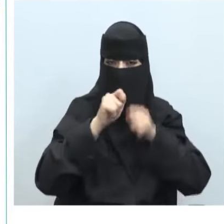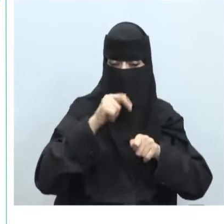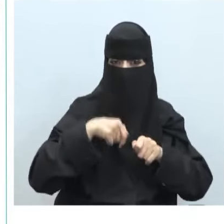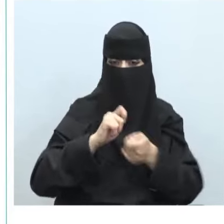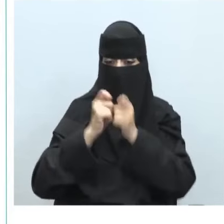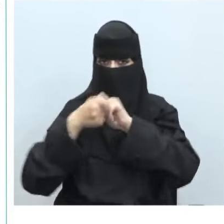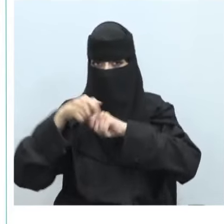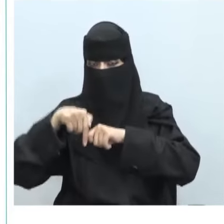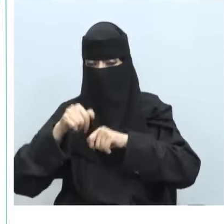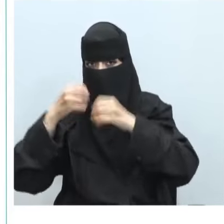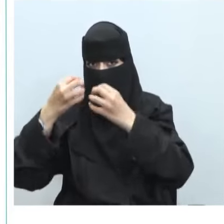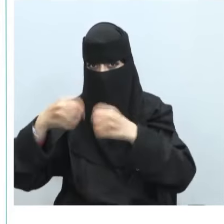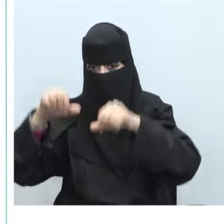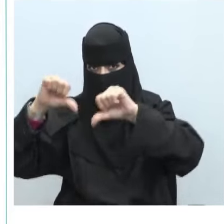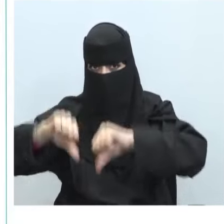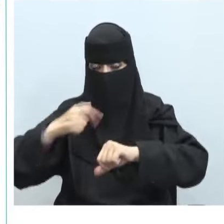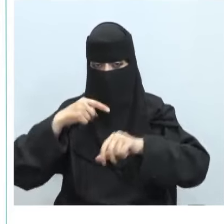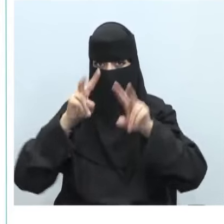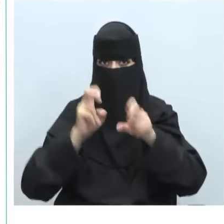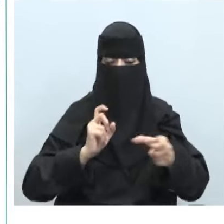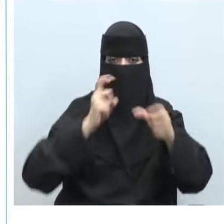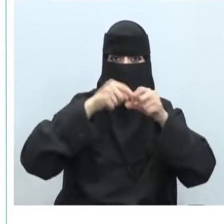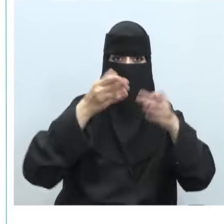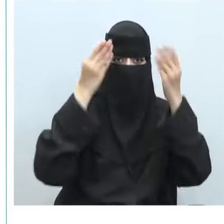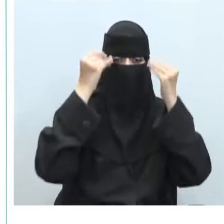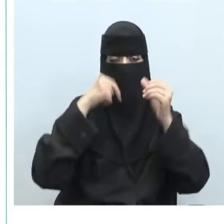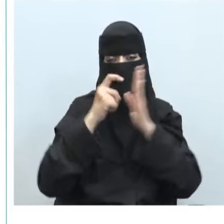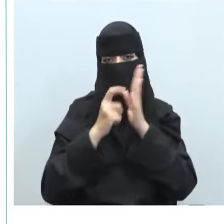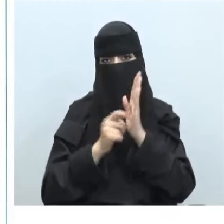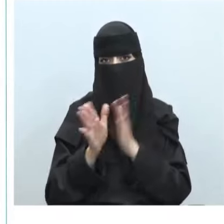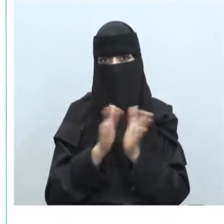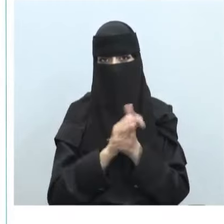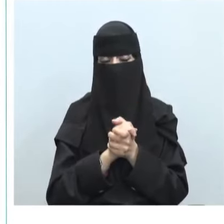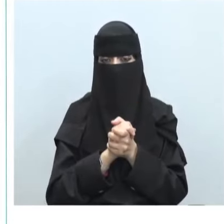التعديل أو الإطلاف أو تعطيل الوصول للبيانات والأنظمة